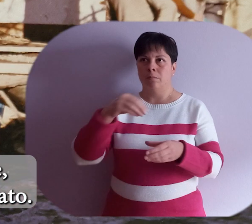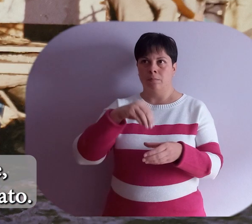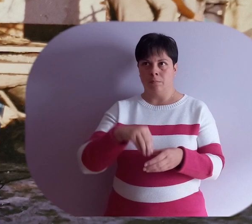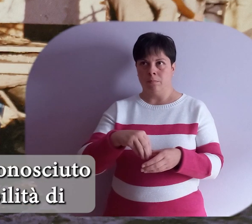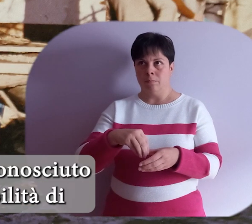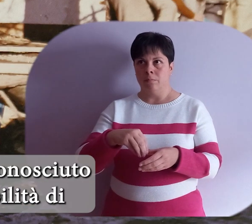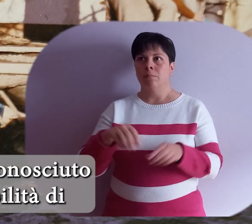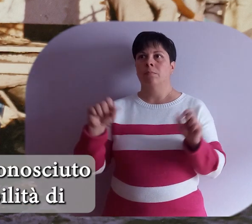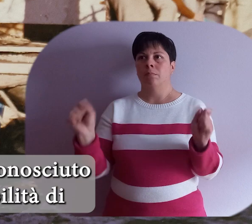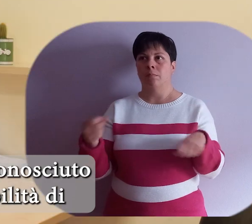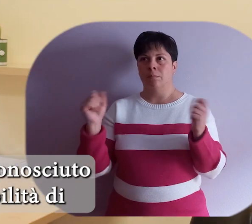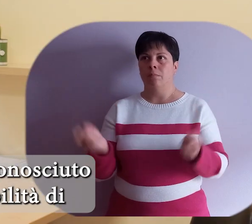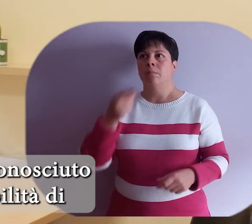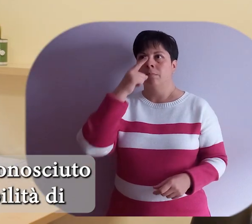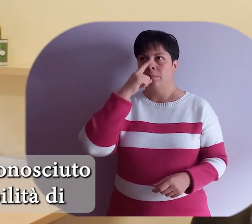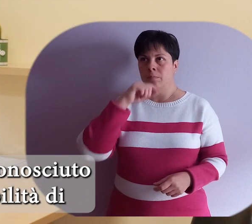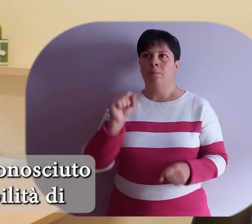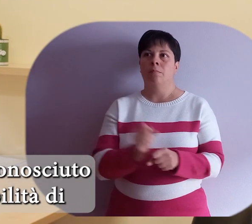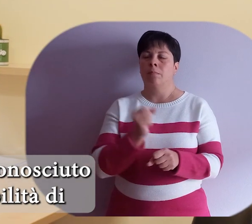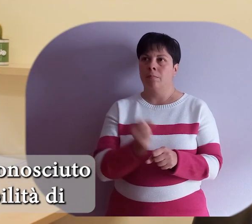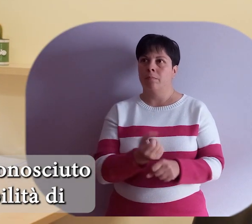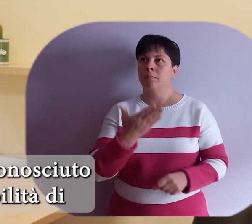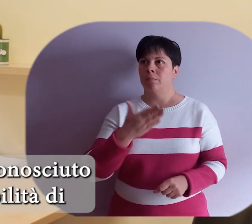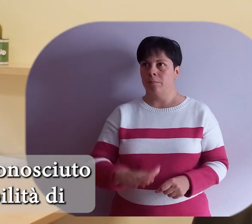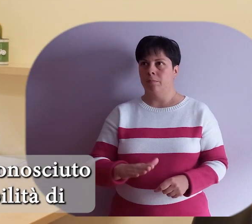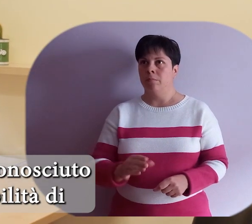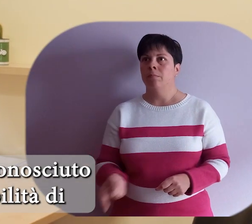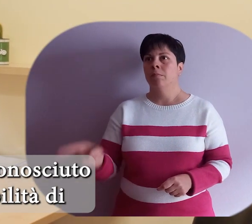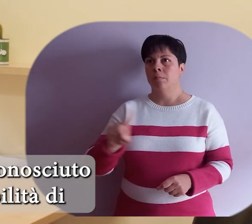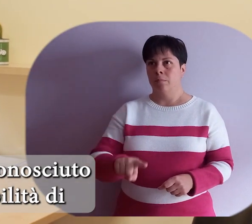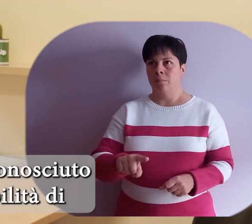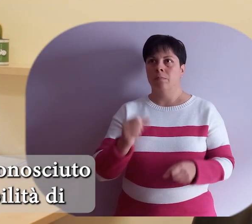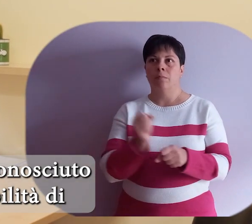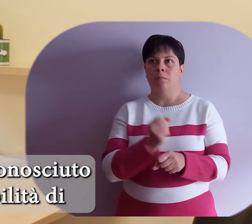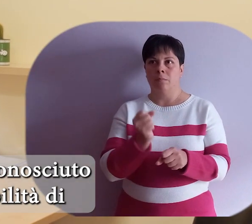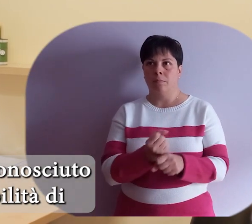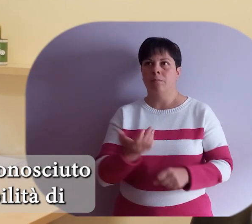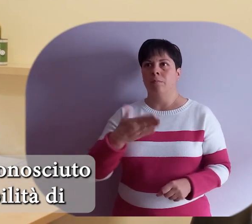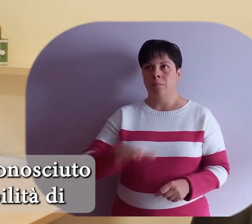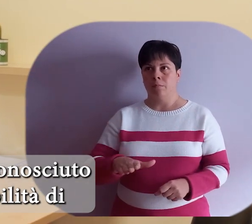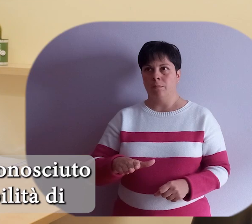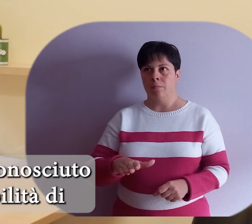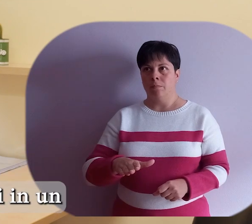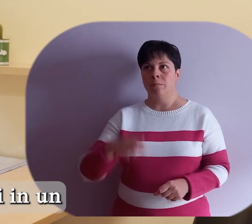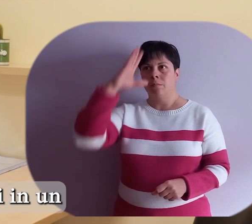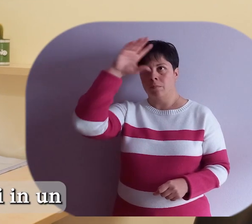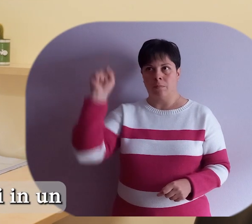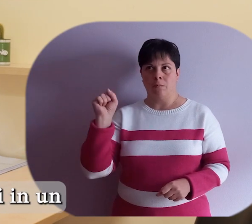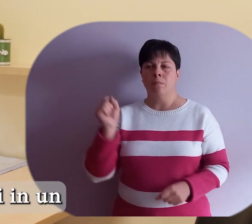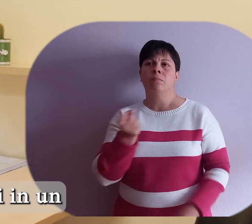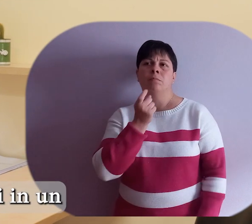volontariato. Solo successivamente verrà riconosciuto dai servizi pubblici la possibilità di